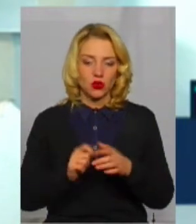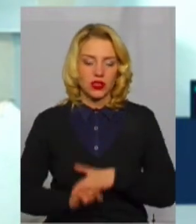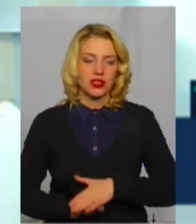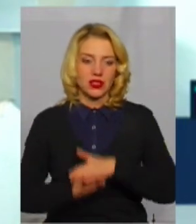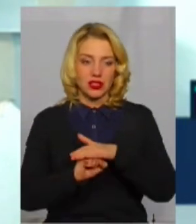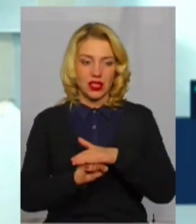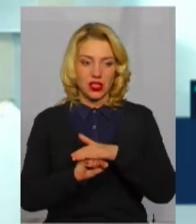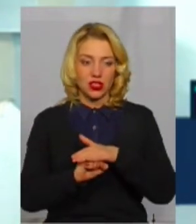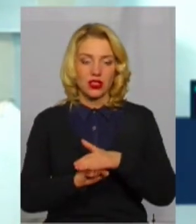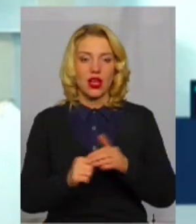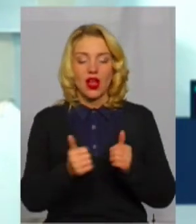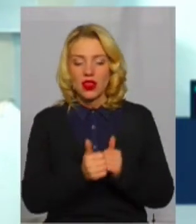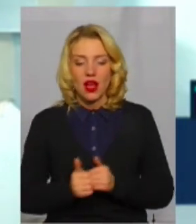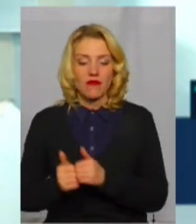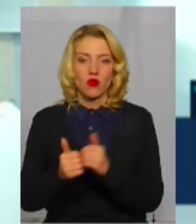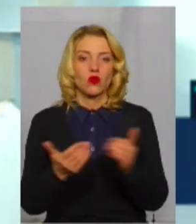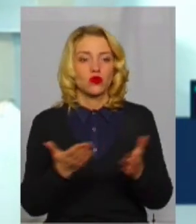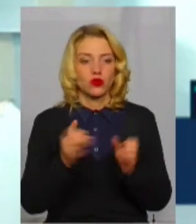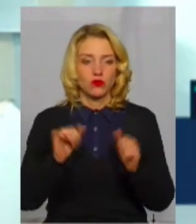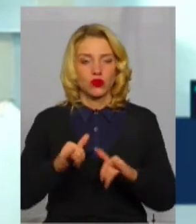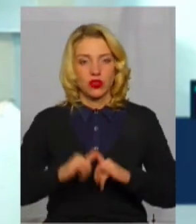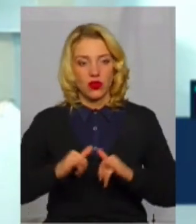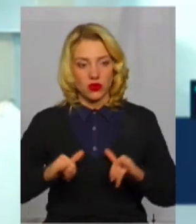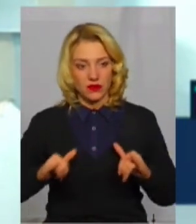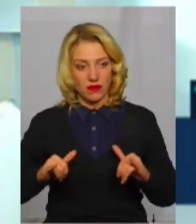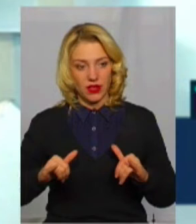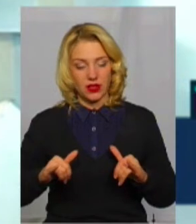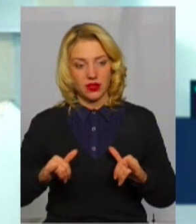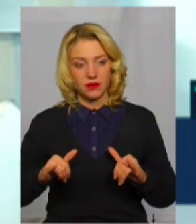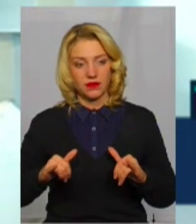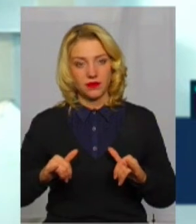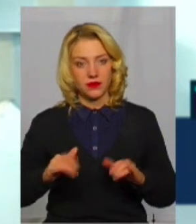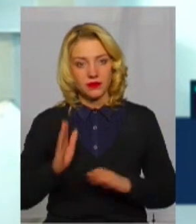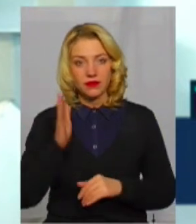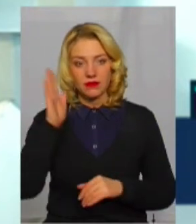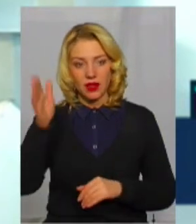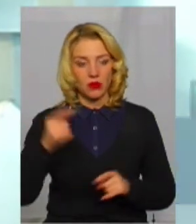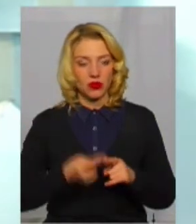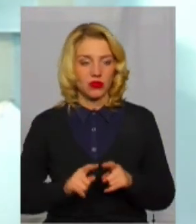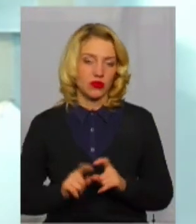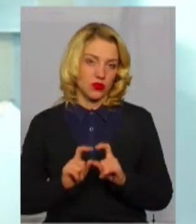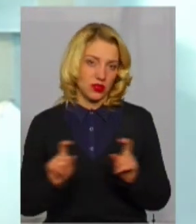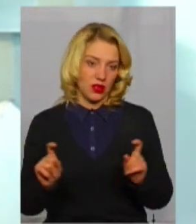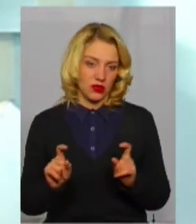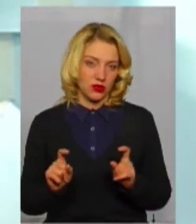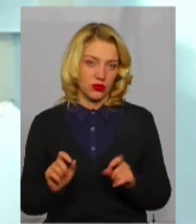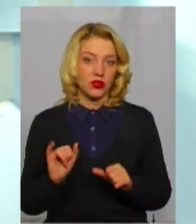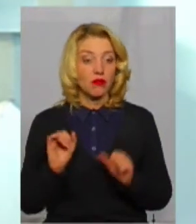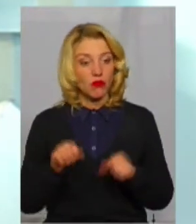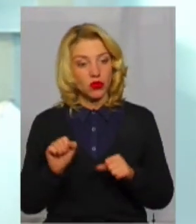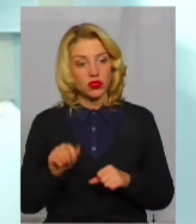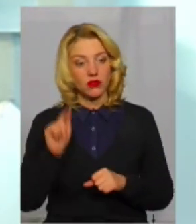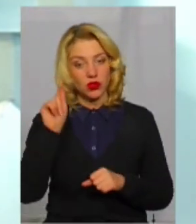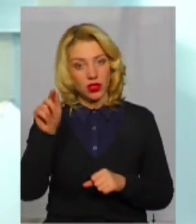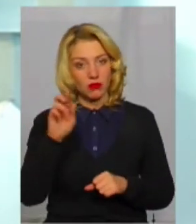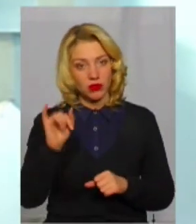навколо чого, знову ж таки, можна розвивати майбутнє цього закладу. І, можливо, там ми